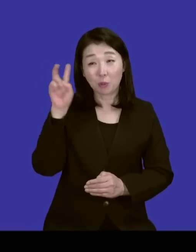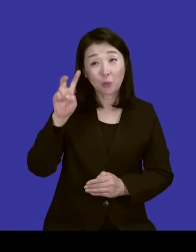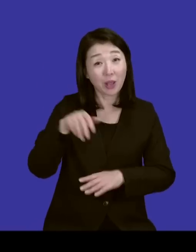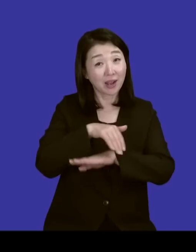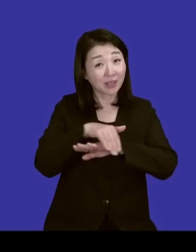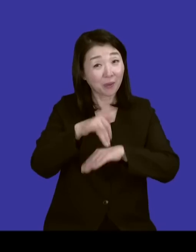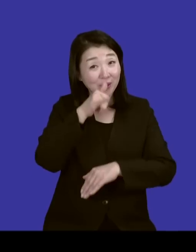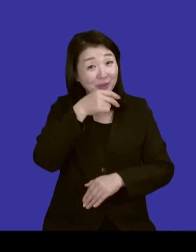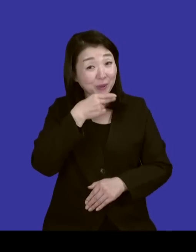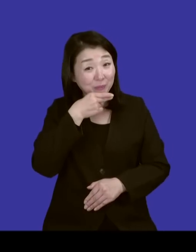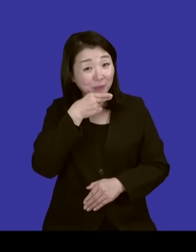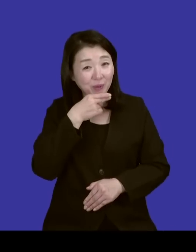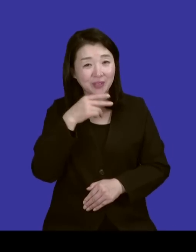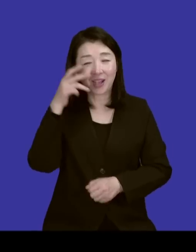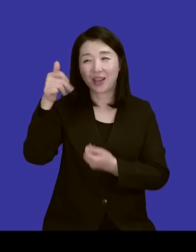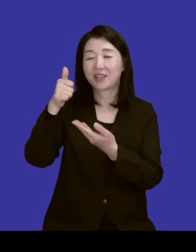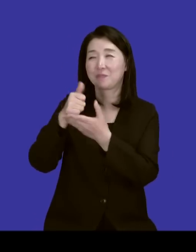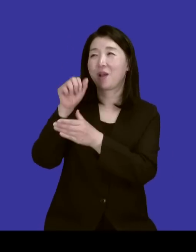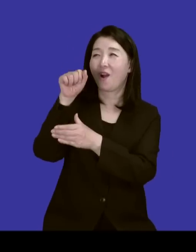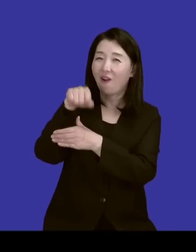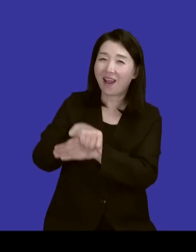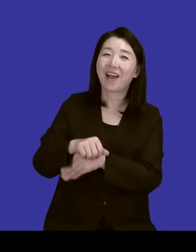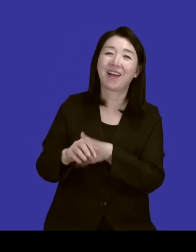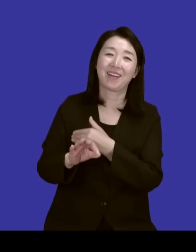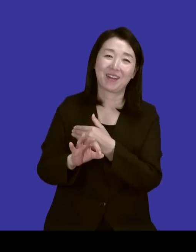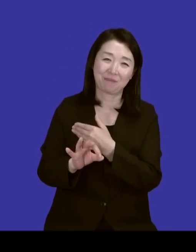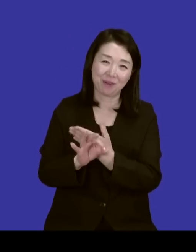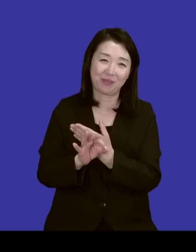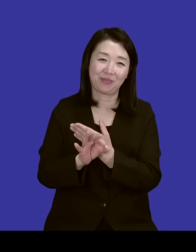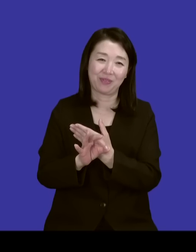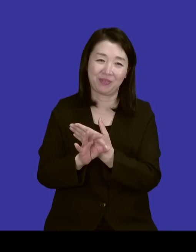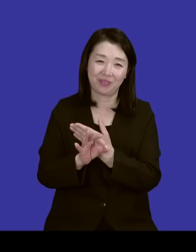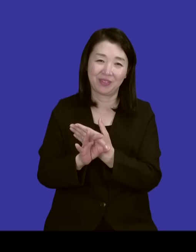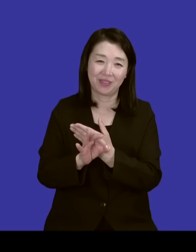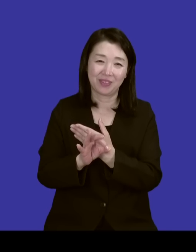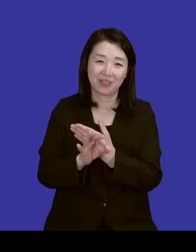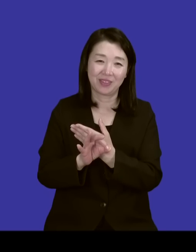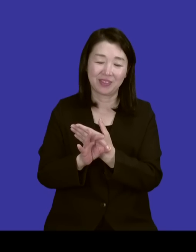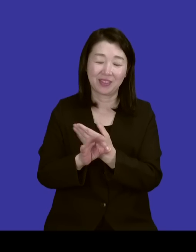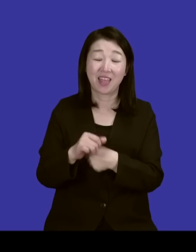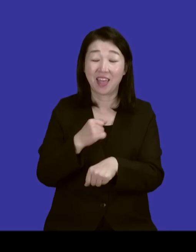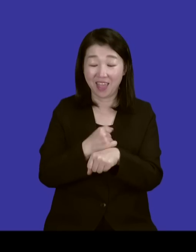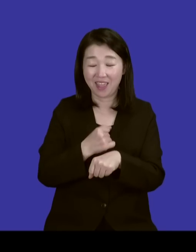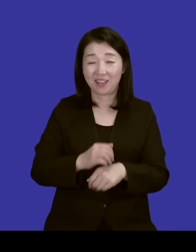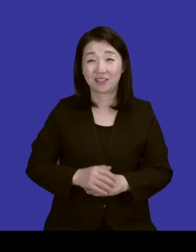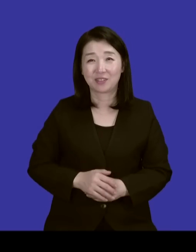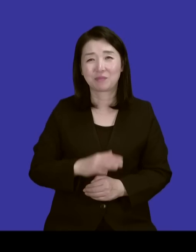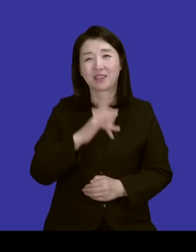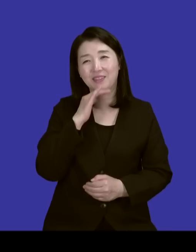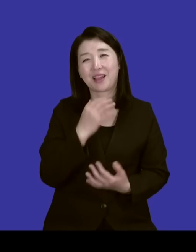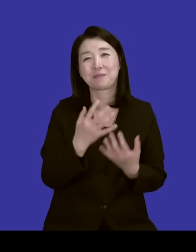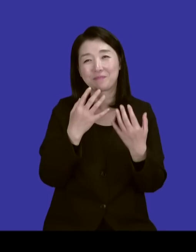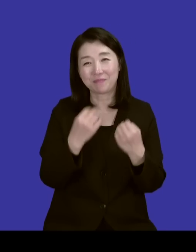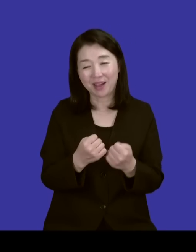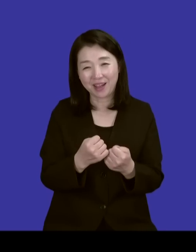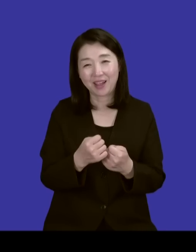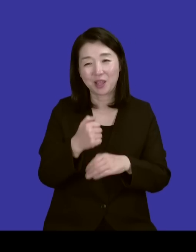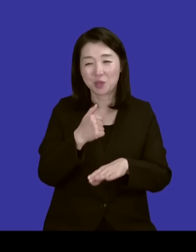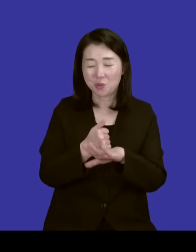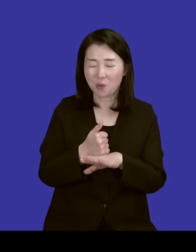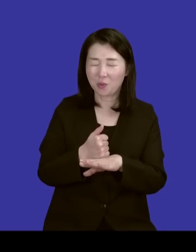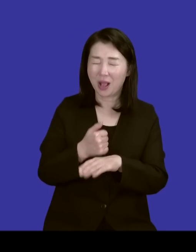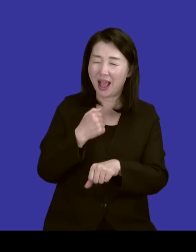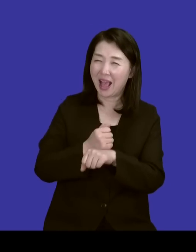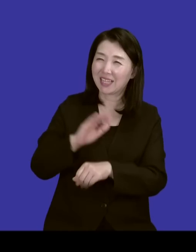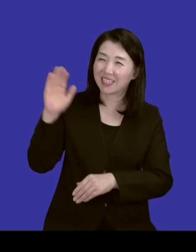없어요? 그것도 이제 하나님이 만약에 허락하시면 구태우 이제는 나이도 있고 그래서 제가 뭐 안 한다